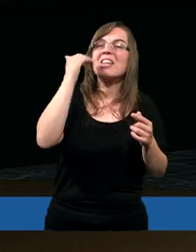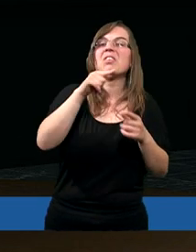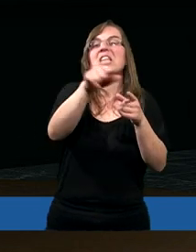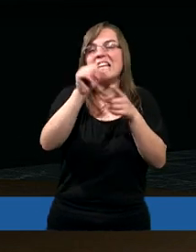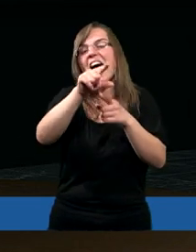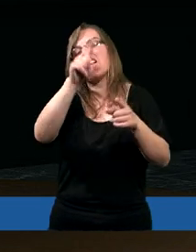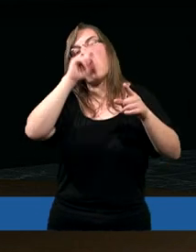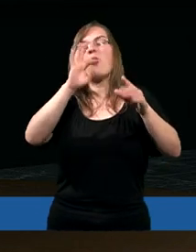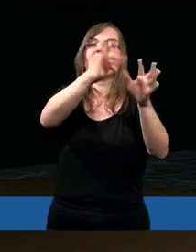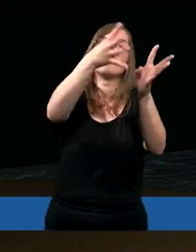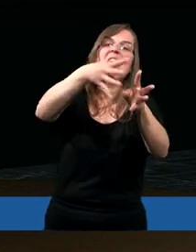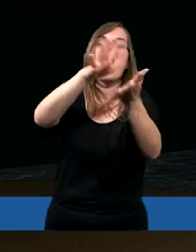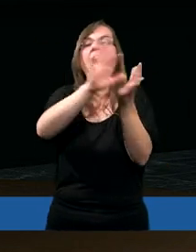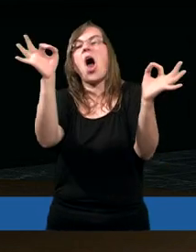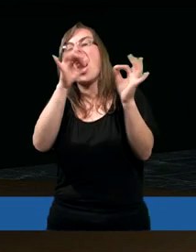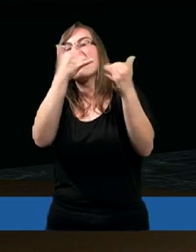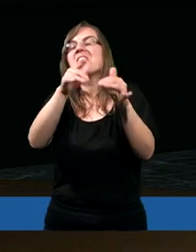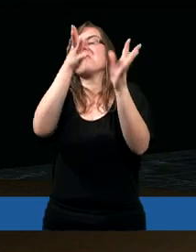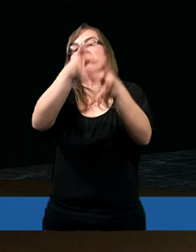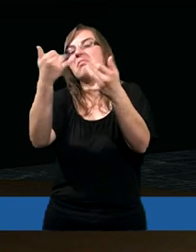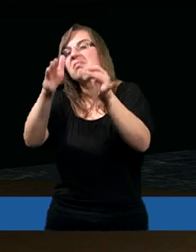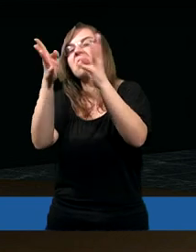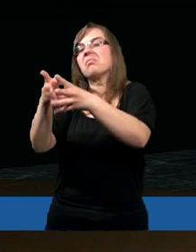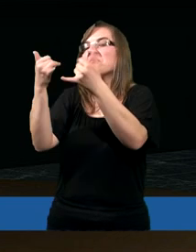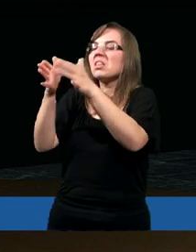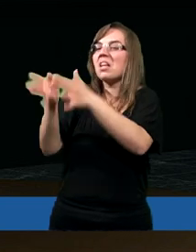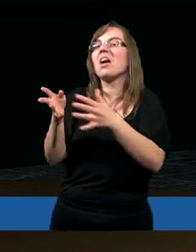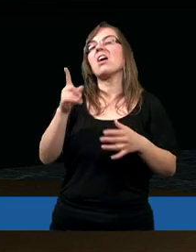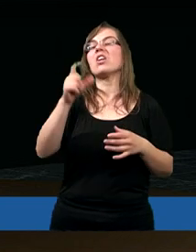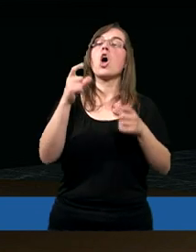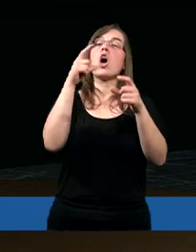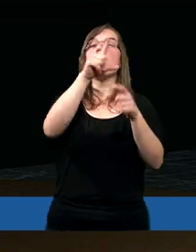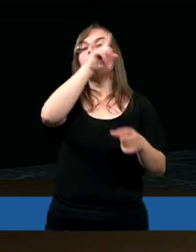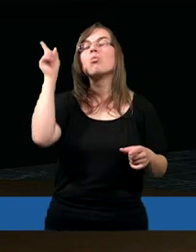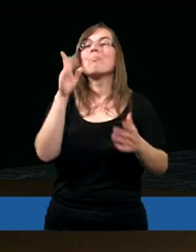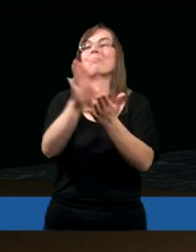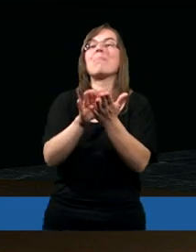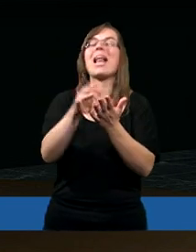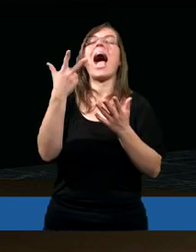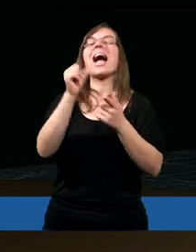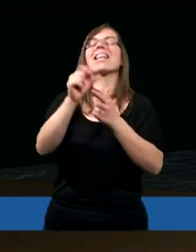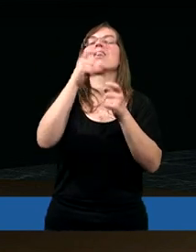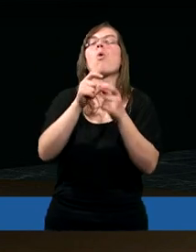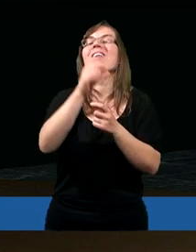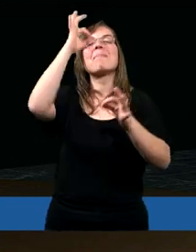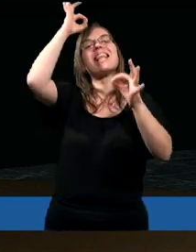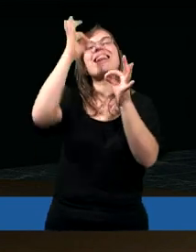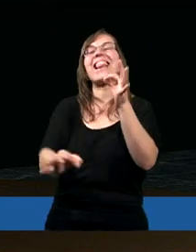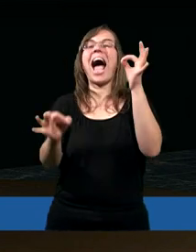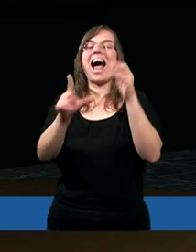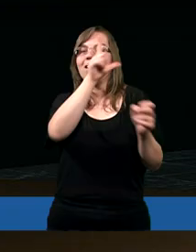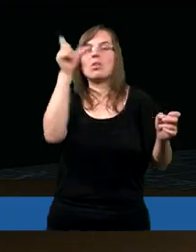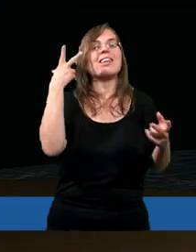jednak o nich mówi, że nie jest to Biblia nie jest słowem idealnych ludzi, tylko